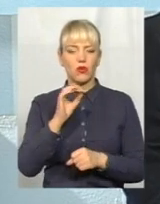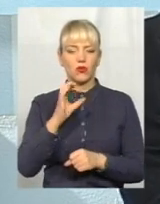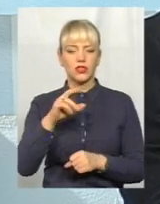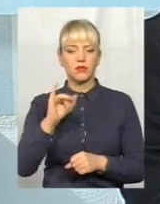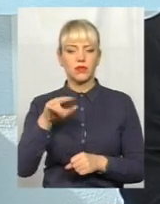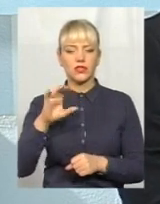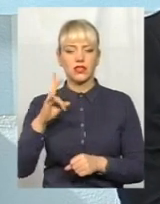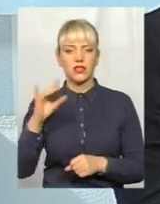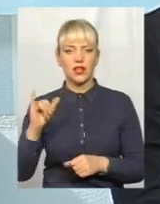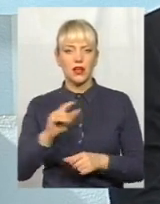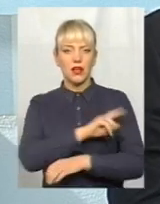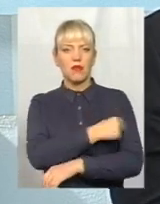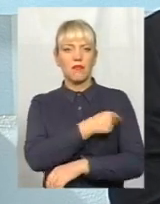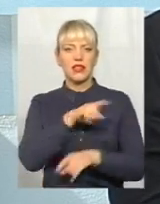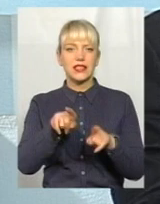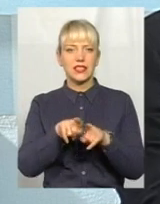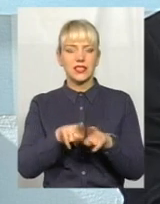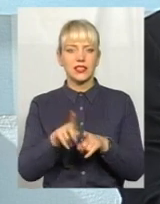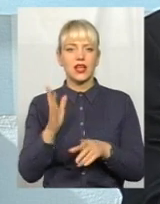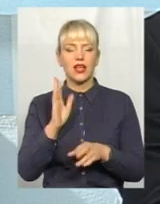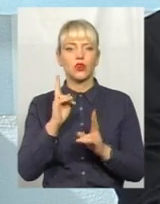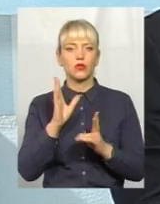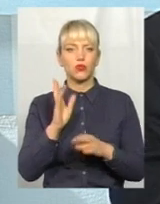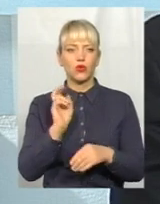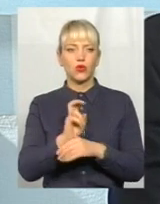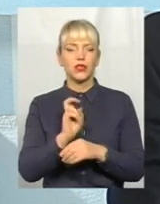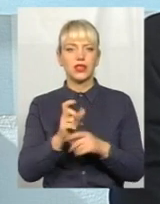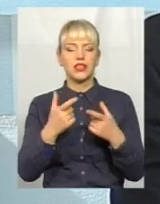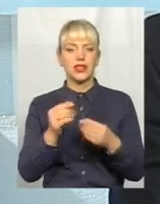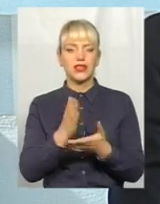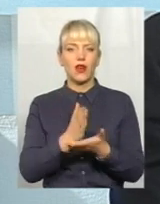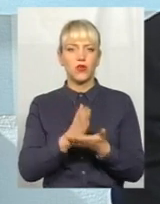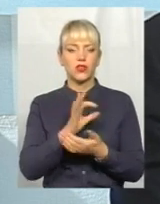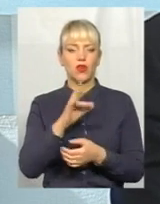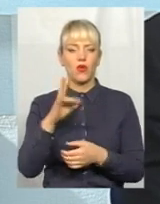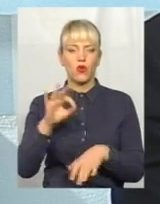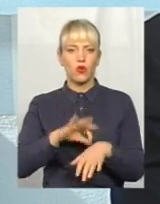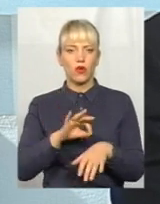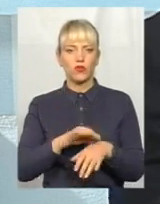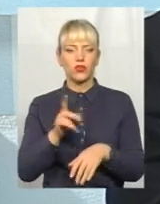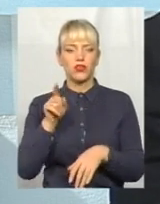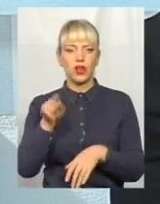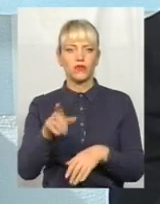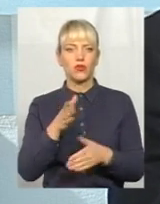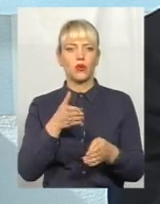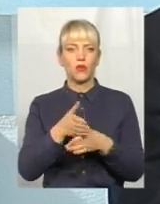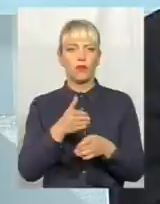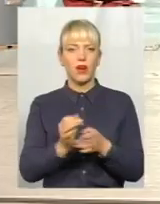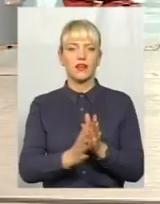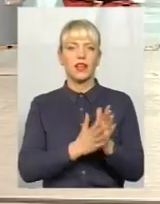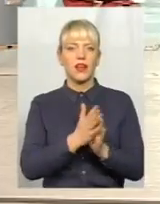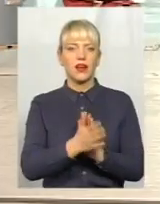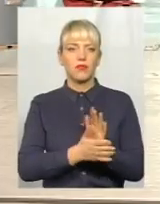будуть ходити, знаючи, де знаходяться онкохворі, і там допомагати. І помити.